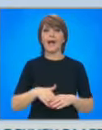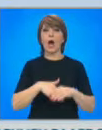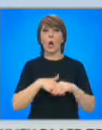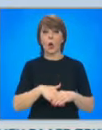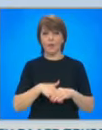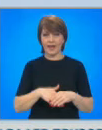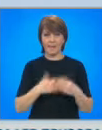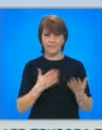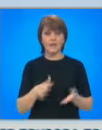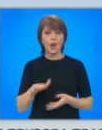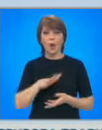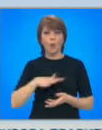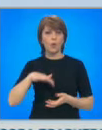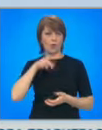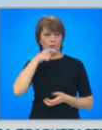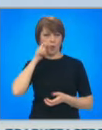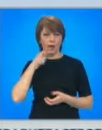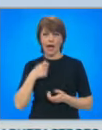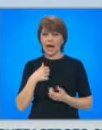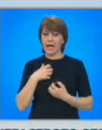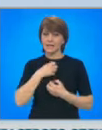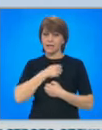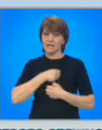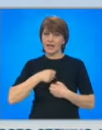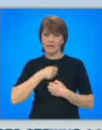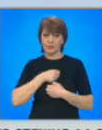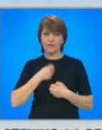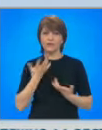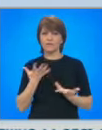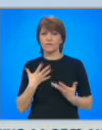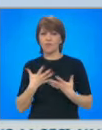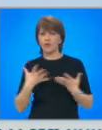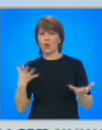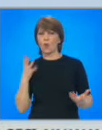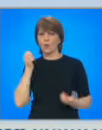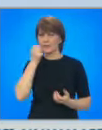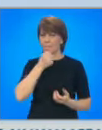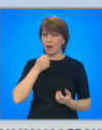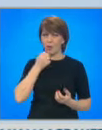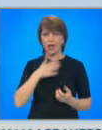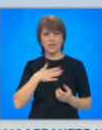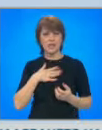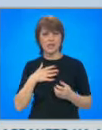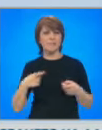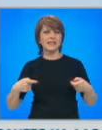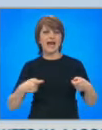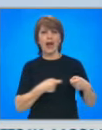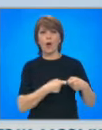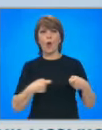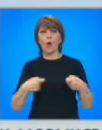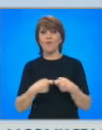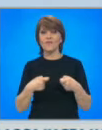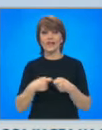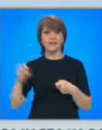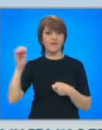на руски сили около Украина съм дълбоко разтревожен за нарасналите спекулации за военен конфликт в Европа. Все още мисля, че той